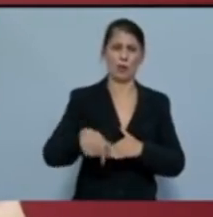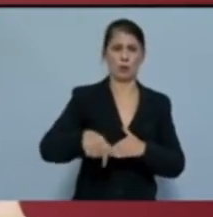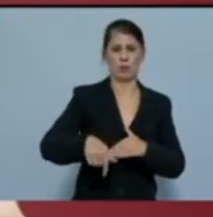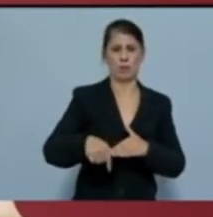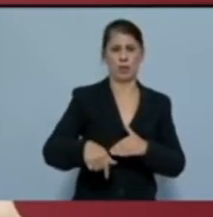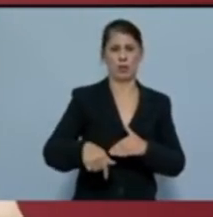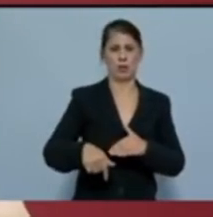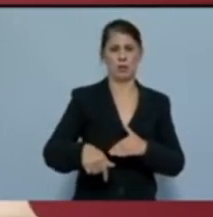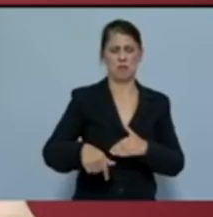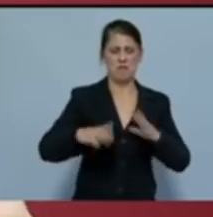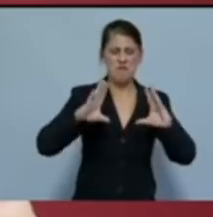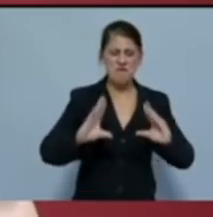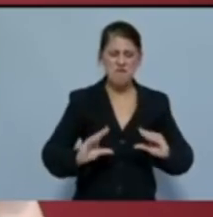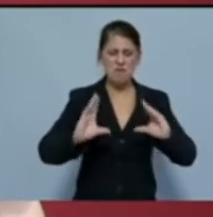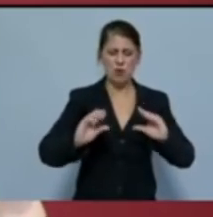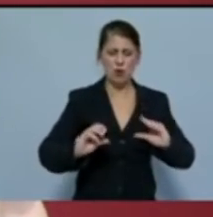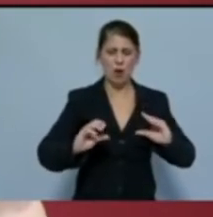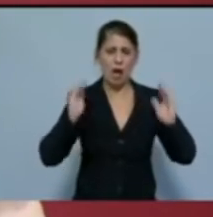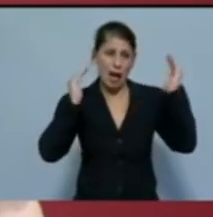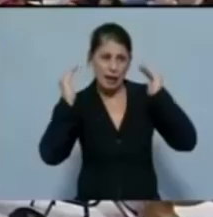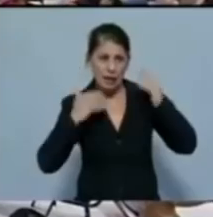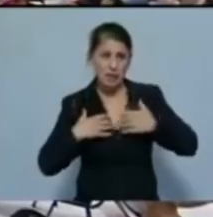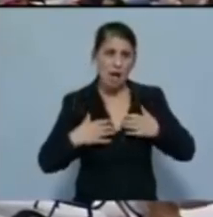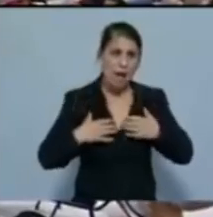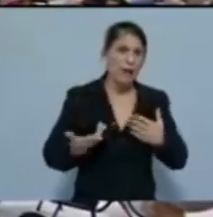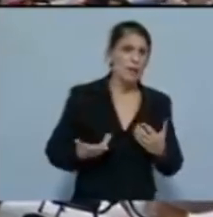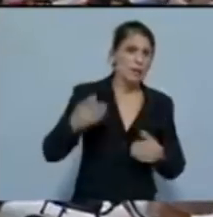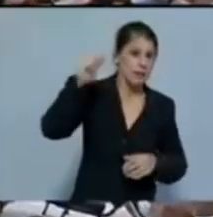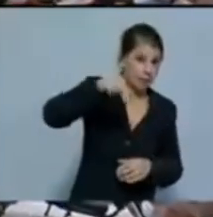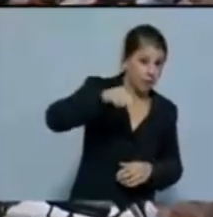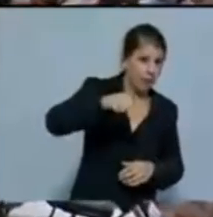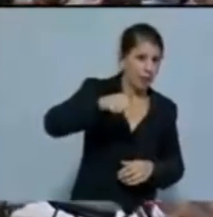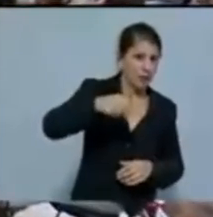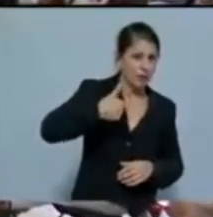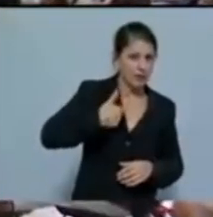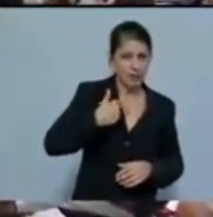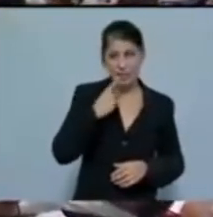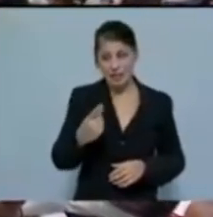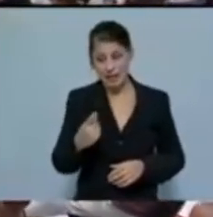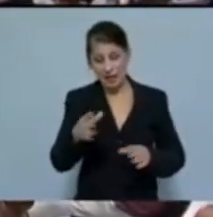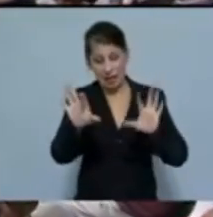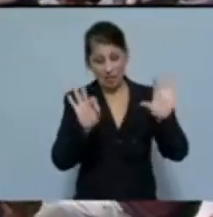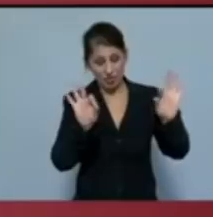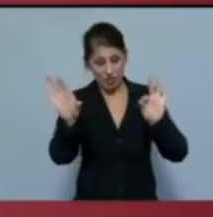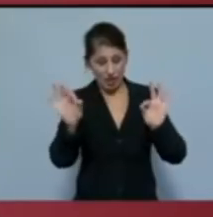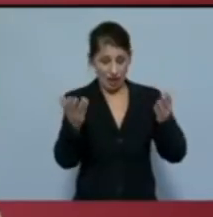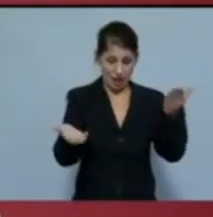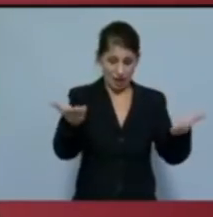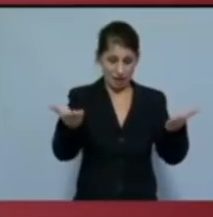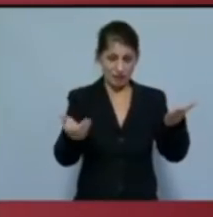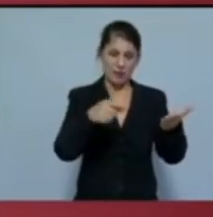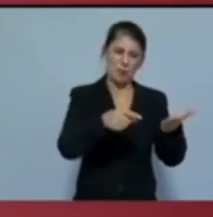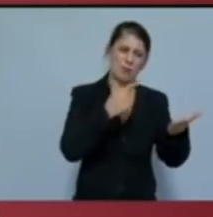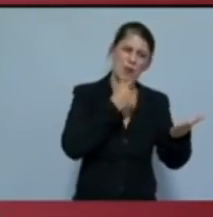σημερινό βούρκο της ανασφάλειας, της εκμετάλλευσης και μας καλούν να επιλέξουμε τη δίθεν πιο